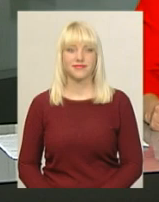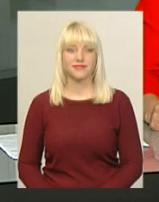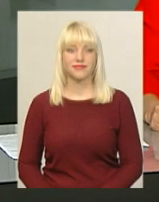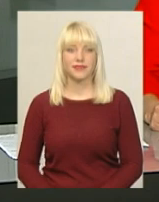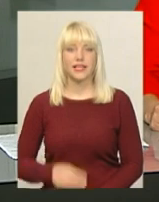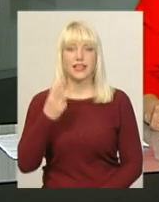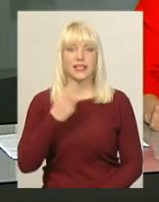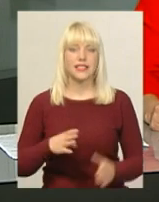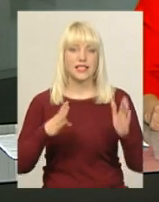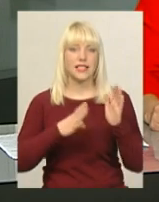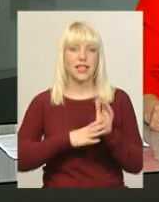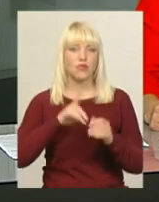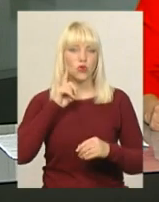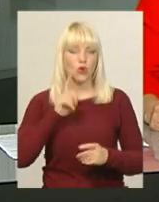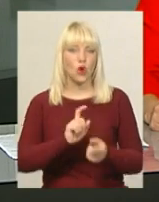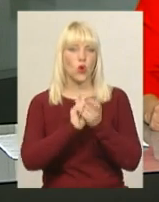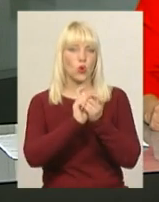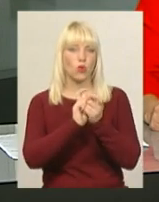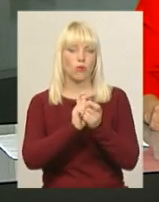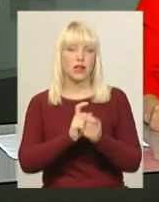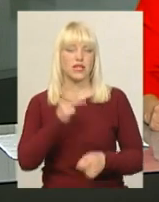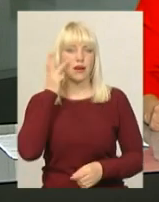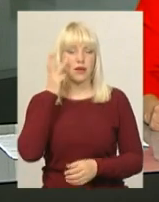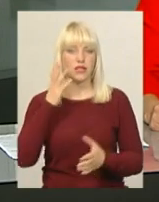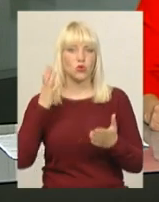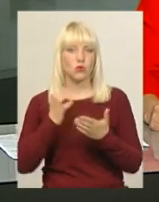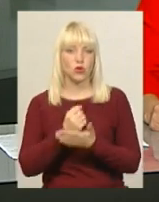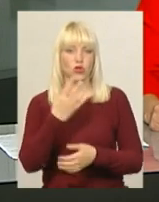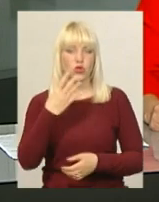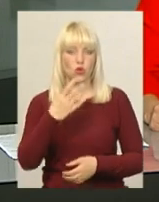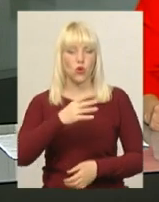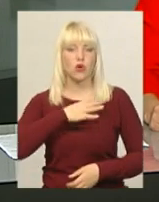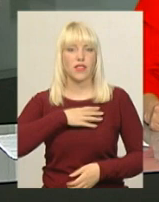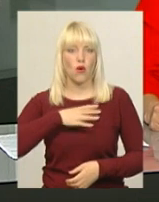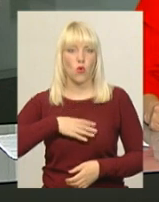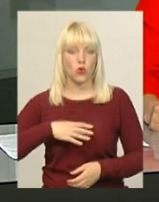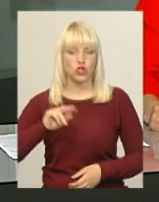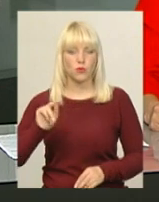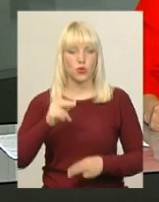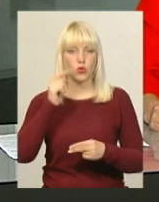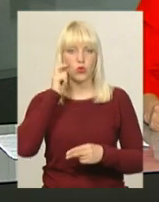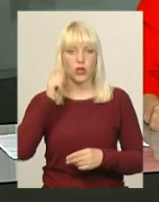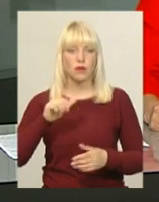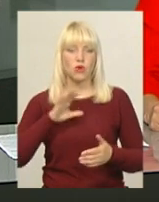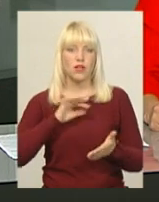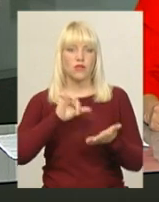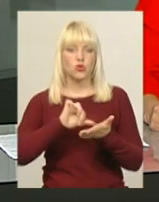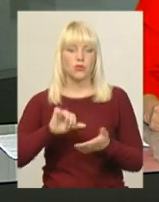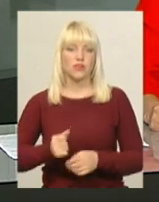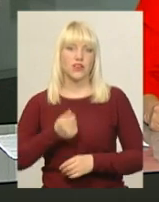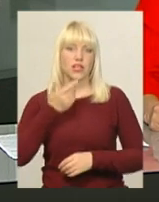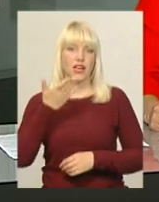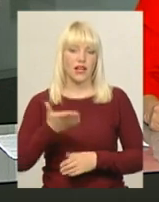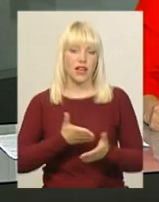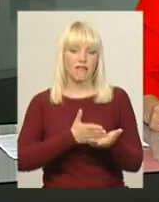39 юніорів-рукопашників Хмельниччини здобули 40 нагород чемпіонату України. Бійці могли виступати в кількох версіях бойового